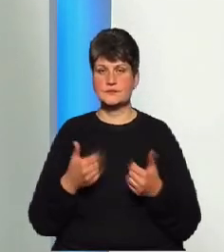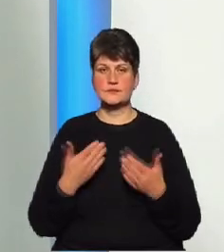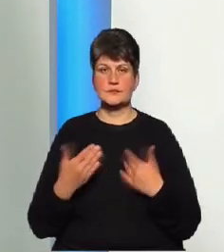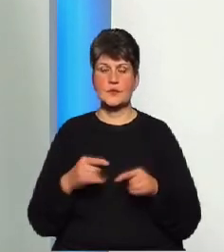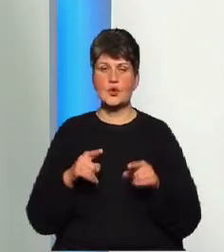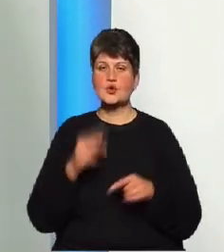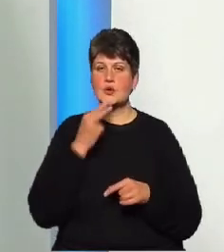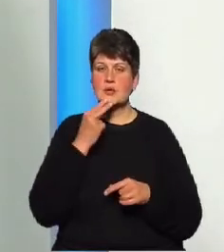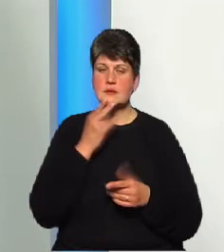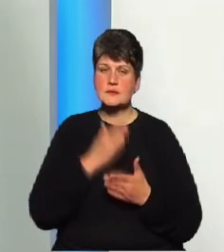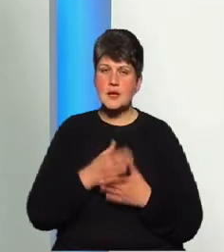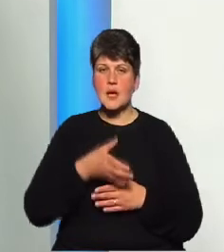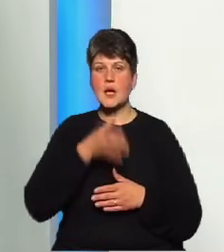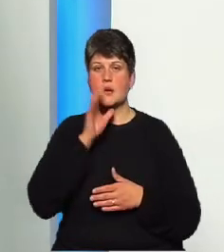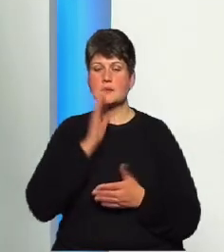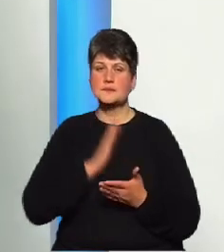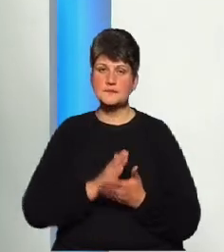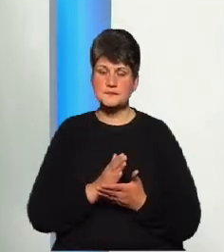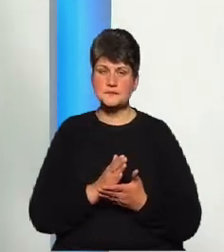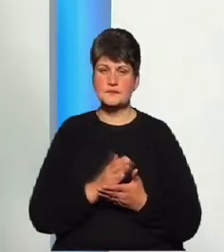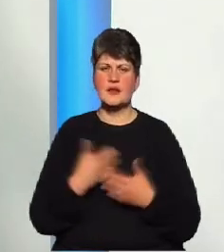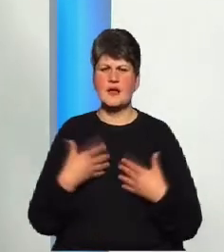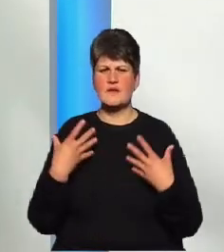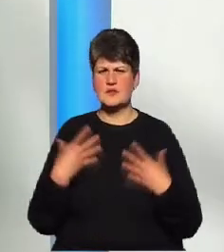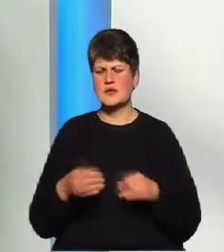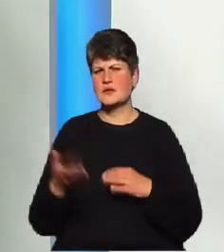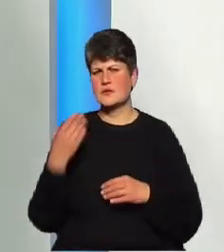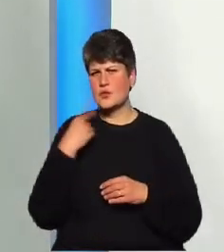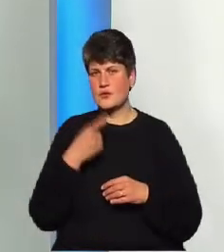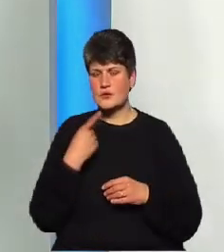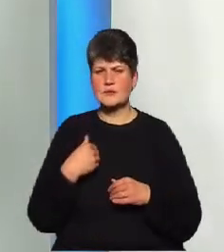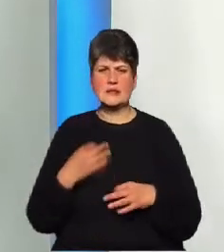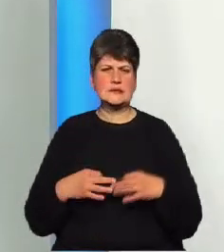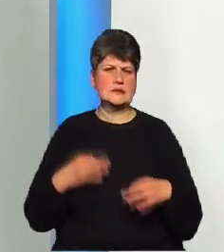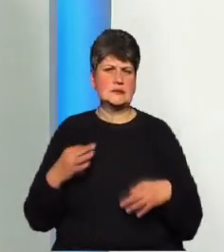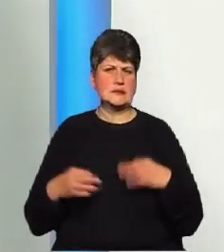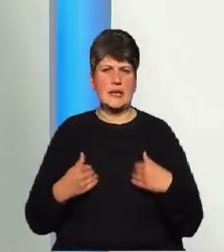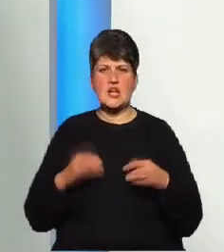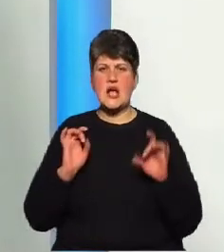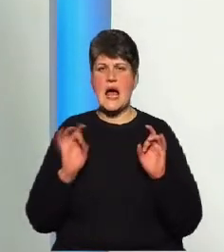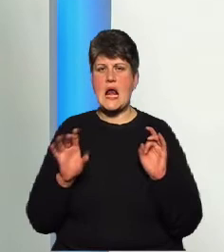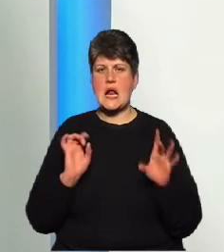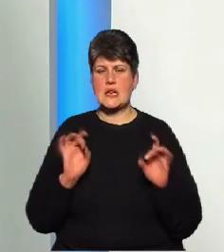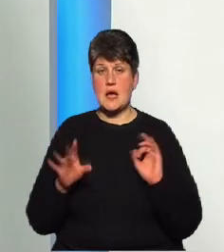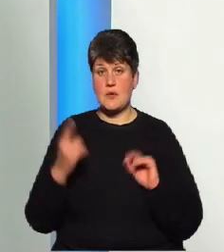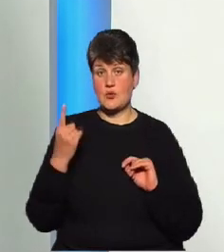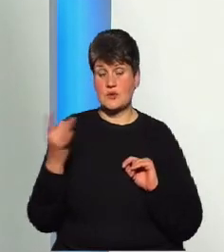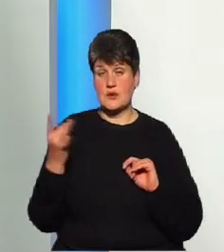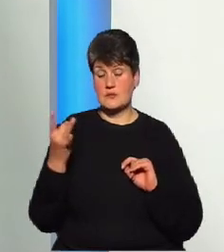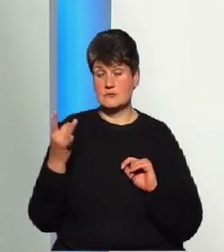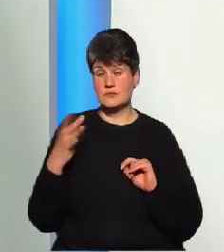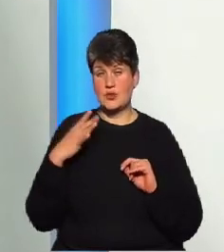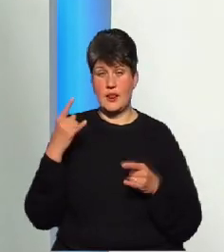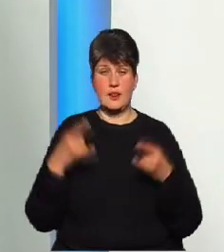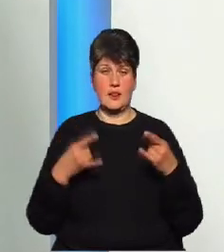'ємо. Я вже говорив недавно, що мене надзвичайно дратувала та наша реклама, яка одного часу була на телебаченні, на